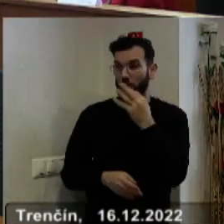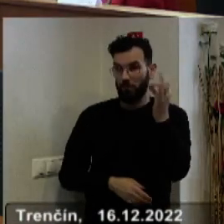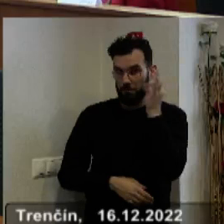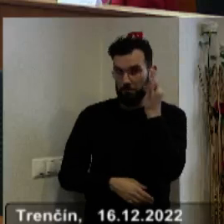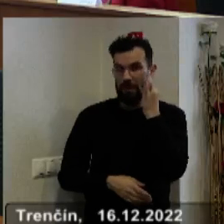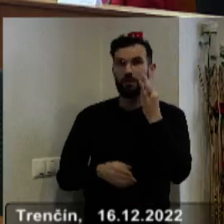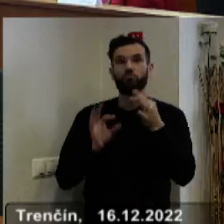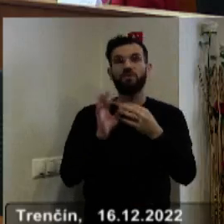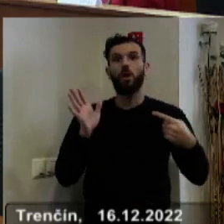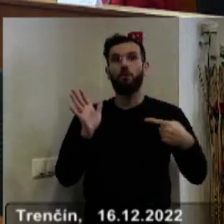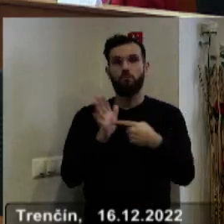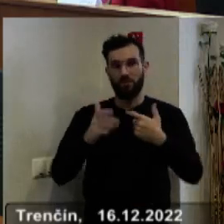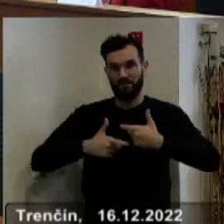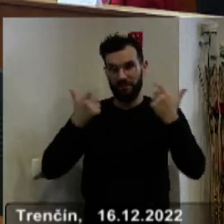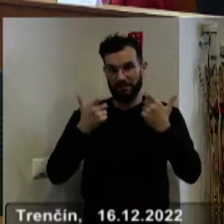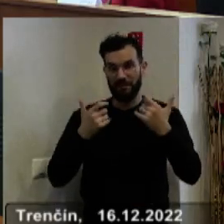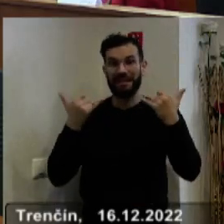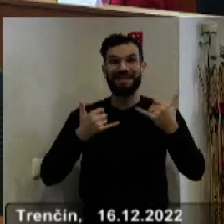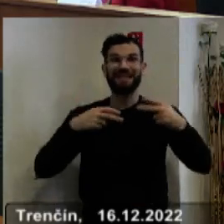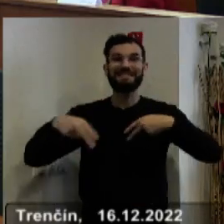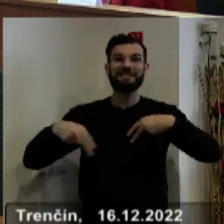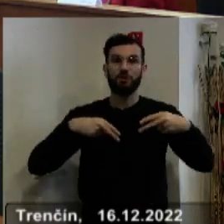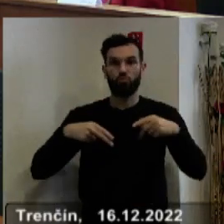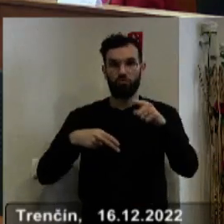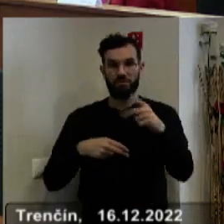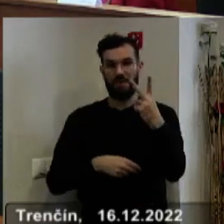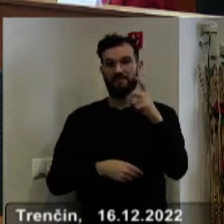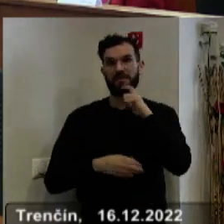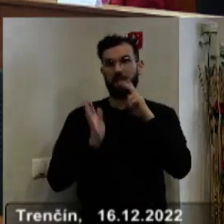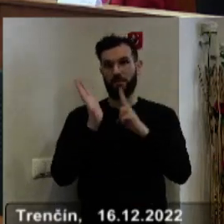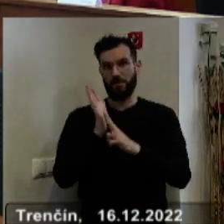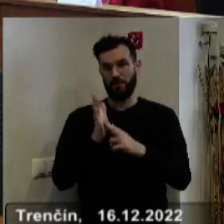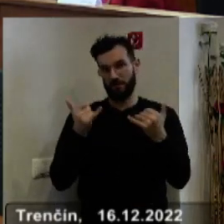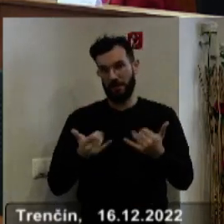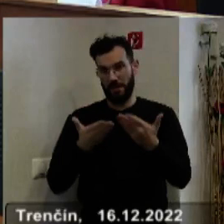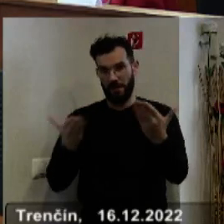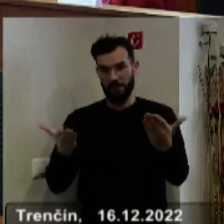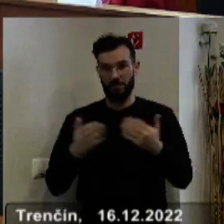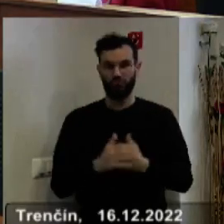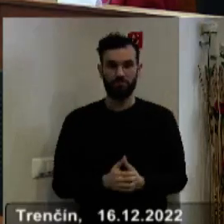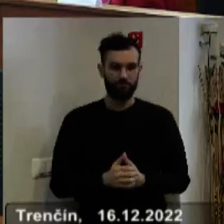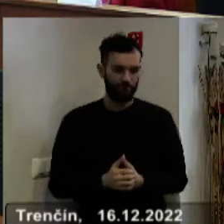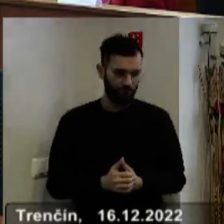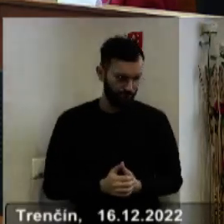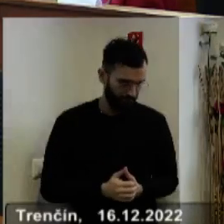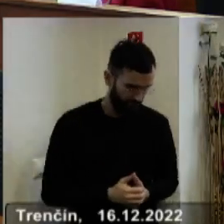uvidenie tohto bodu. Otváram diskusiu k tomuto Všeobecne záväznému nariadeniu. Nech sa páči.